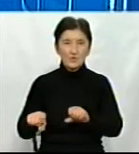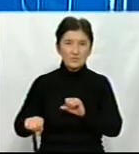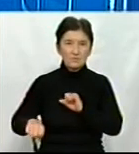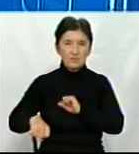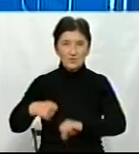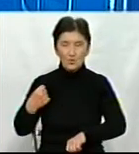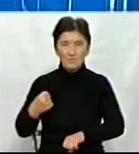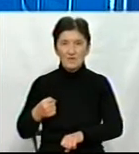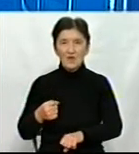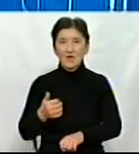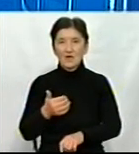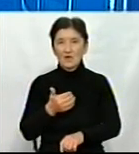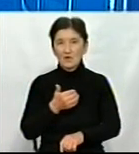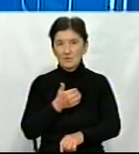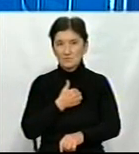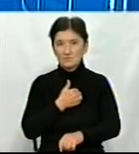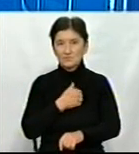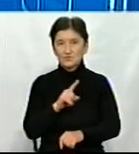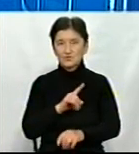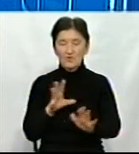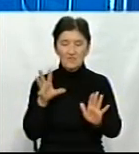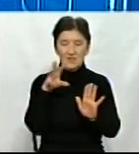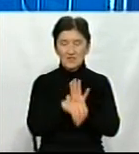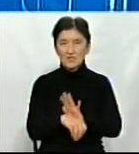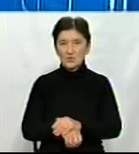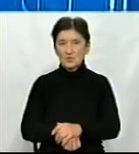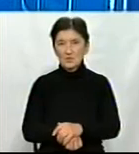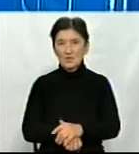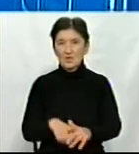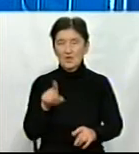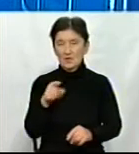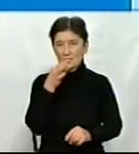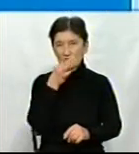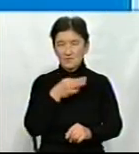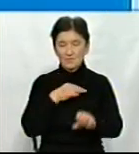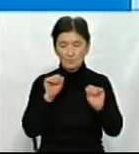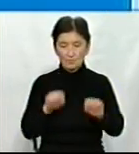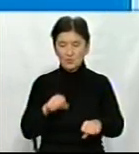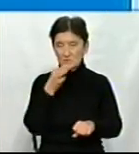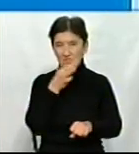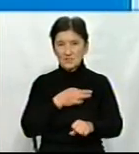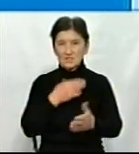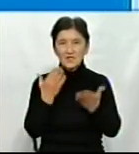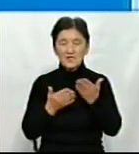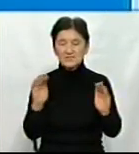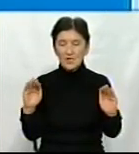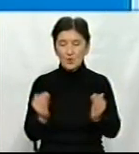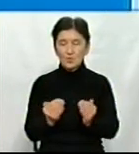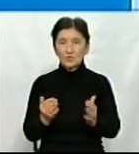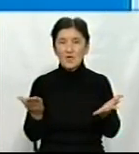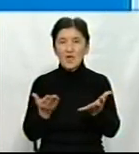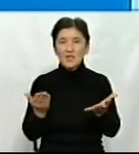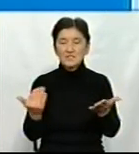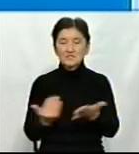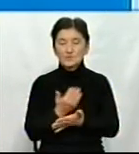ризикуючи з цим, все-таки цю галузь вкладають в мистецтві. Скажіть, будь ласка, а можемо сказати, якщо коротко хоча б, про якісь ноу